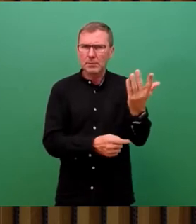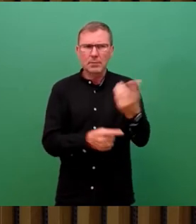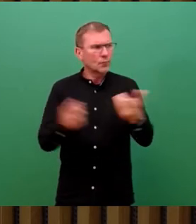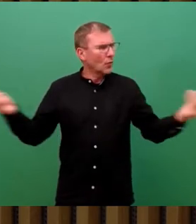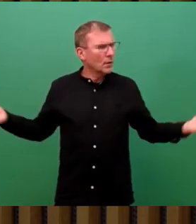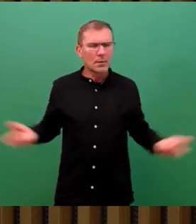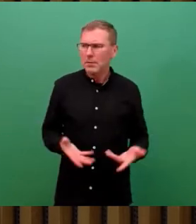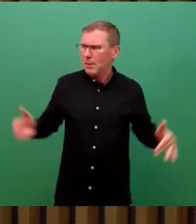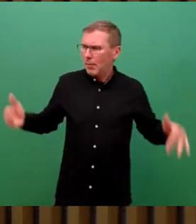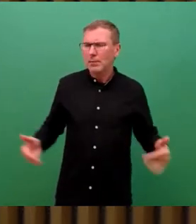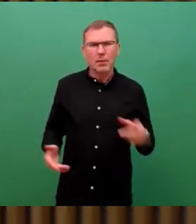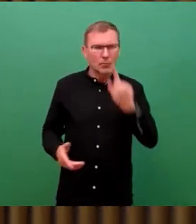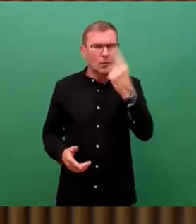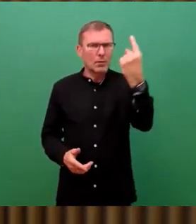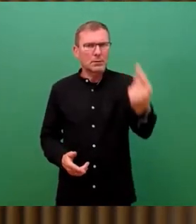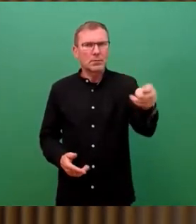für Sie beantworten könnte.